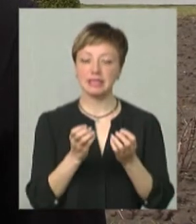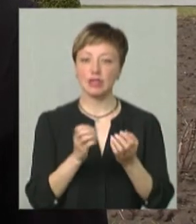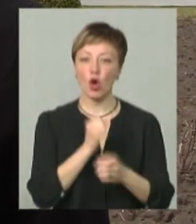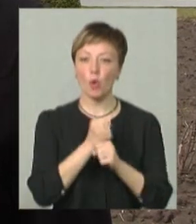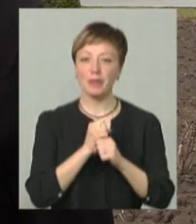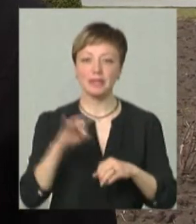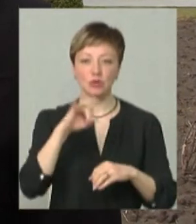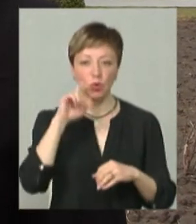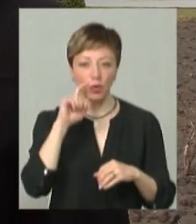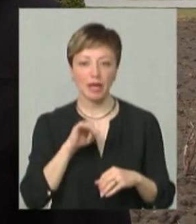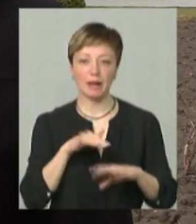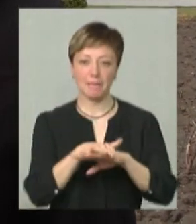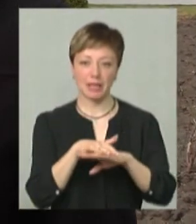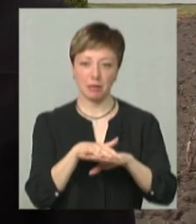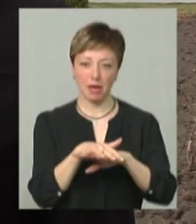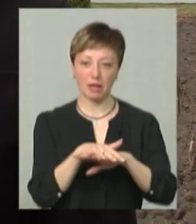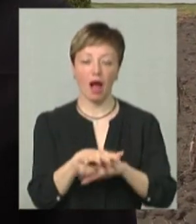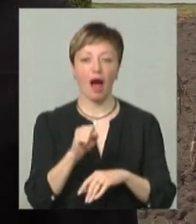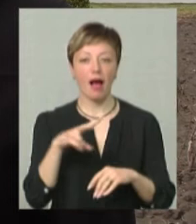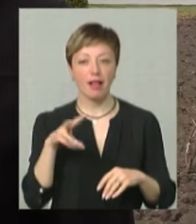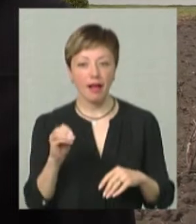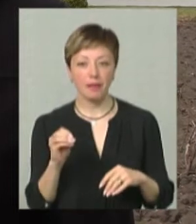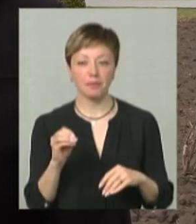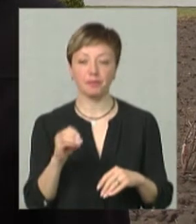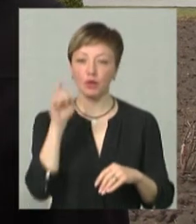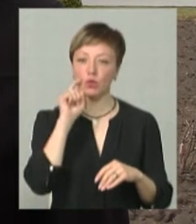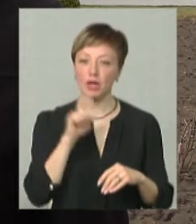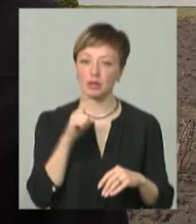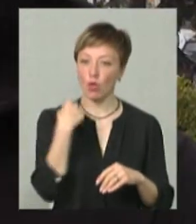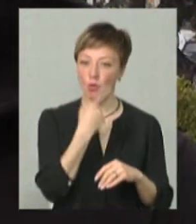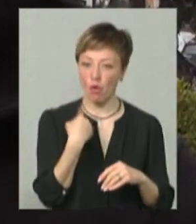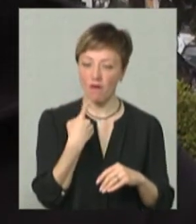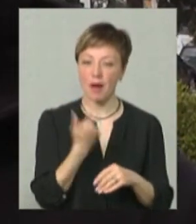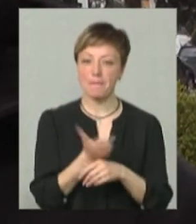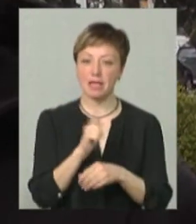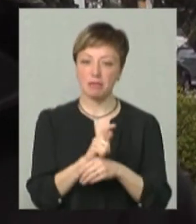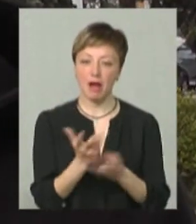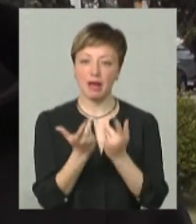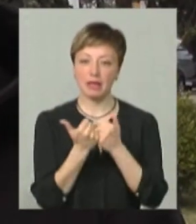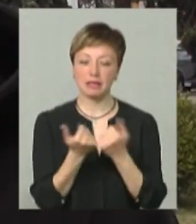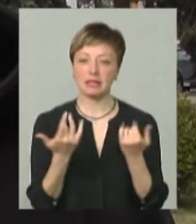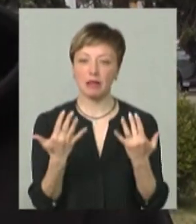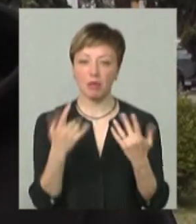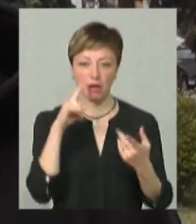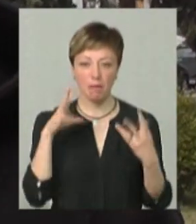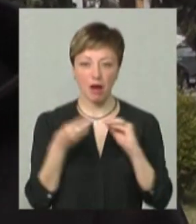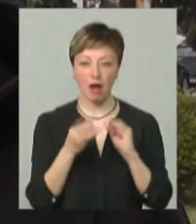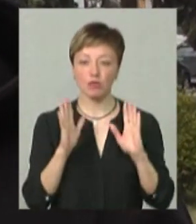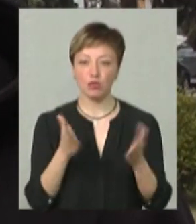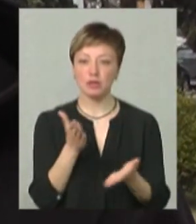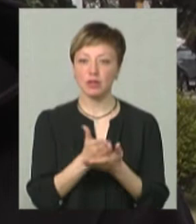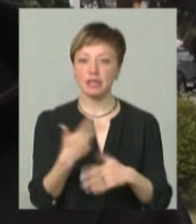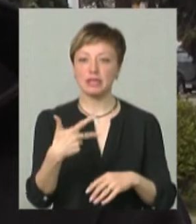історії України і математики. Але з української мови максимальна кількість набраних балів буде